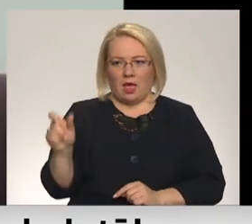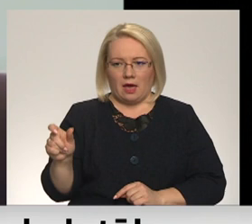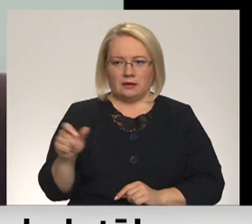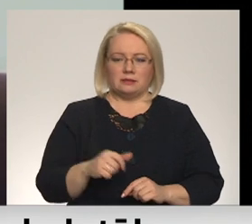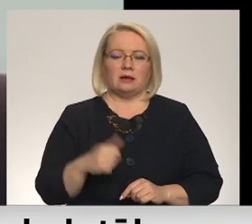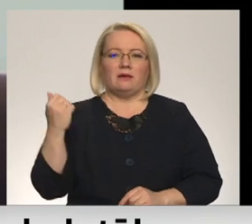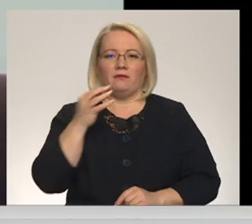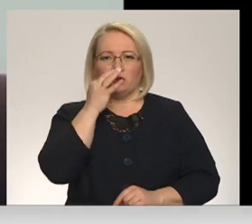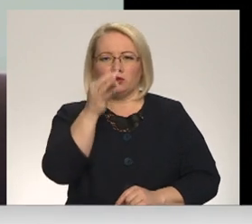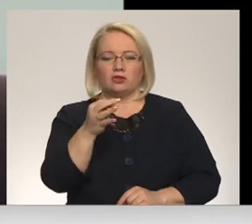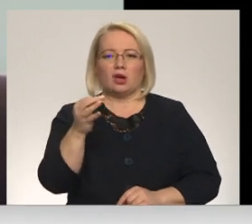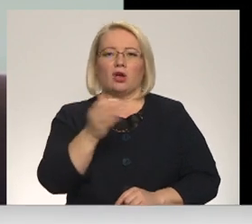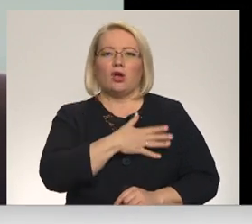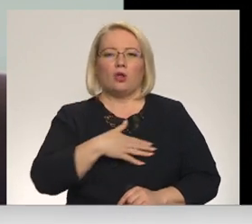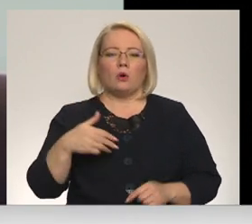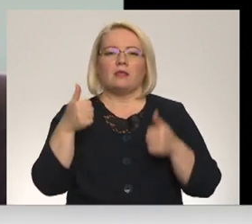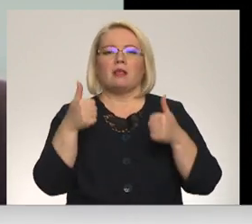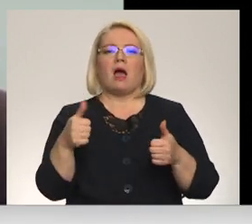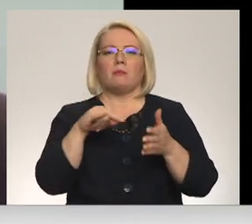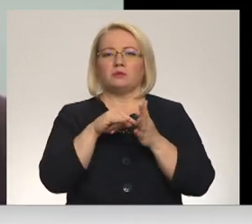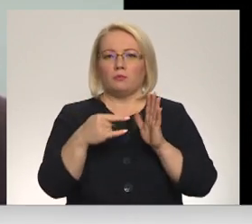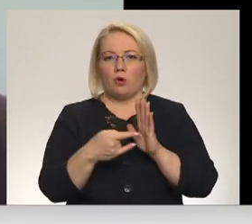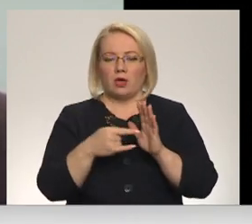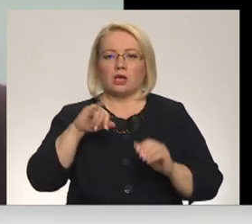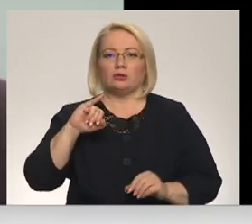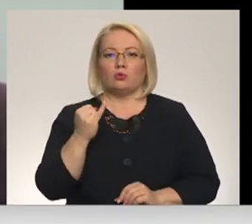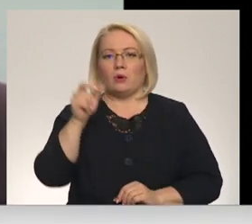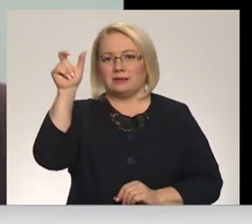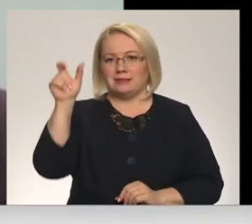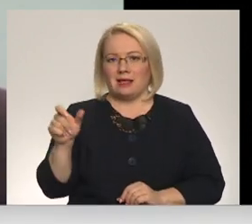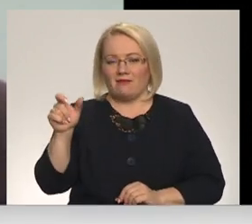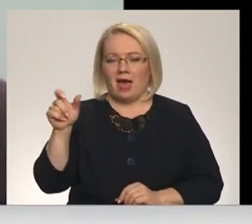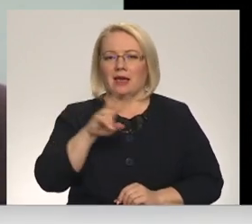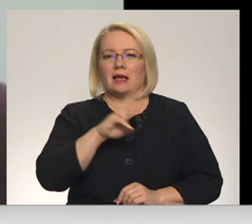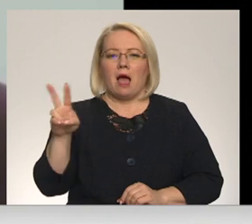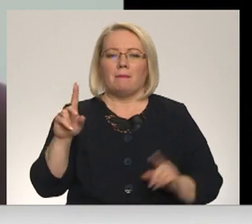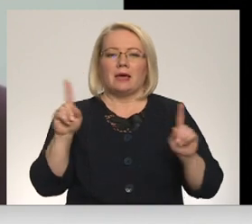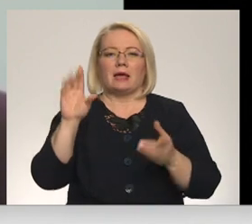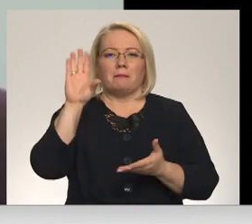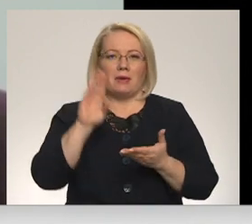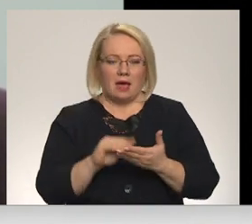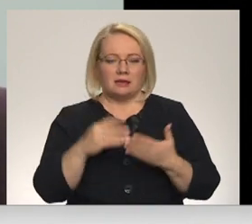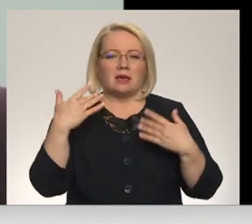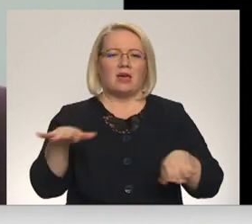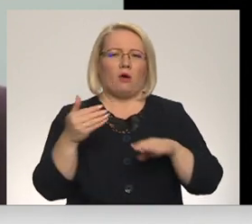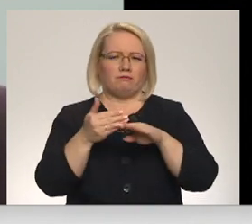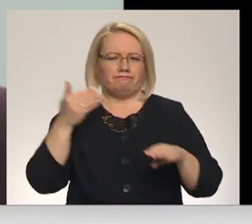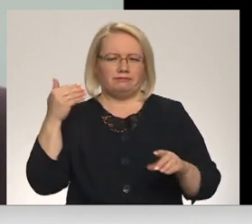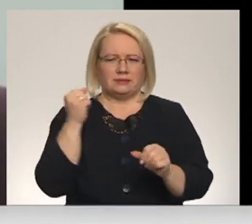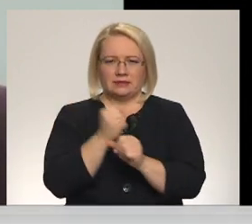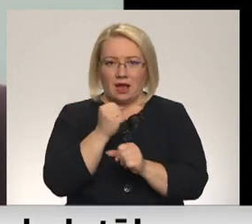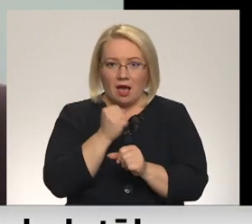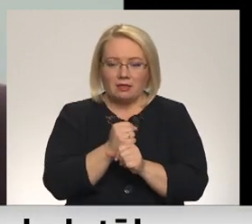Tas ir ļoti forši projekts, jo cilvēki, kuriem ir jau pieredze, kuri jau pastradē, kuri jau izprata kaut